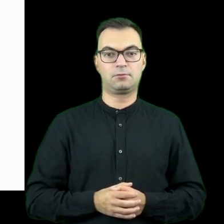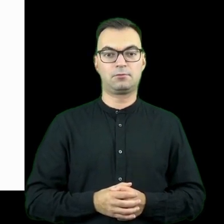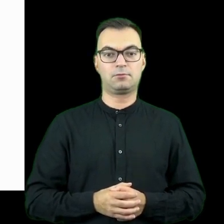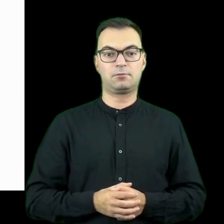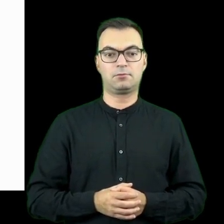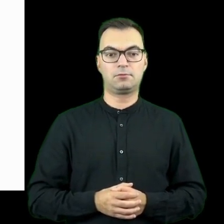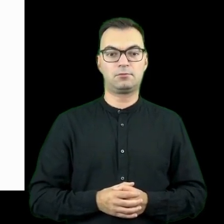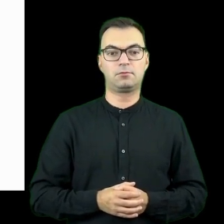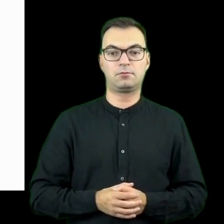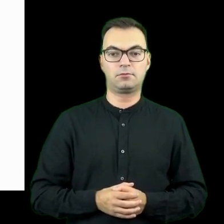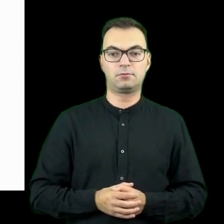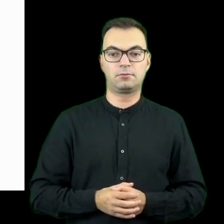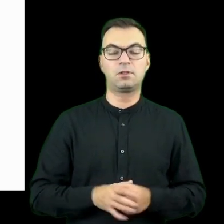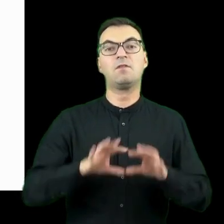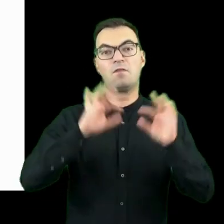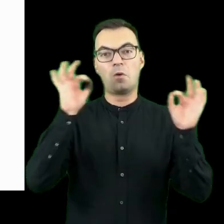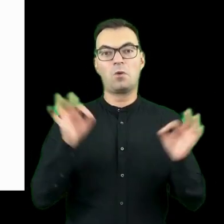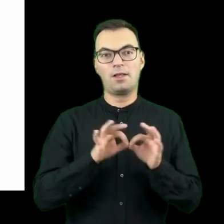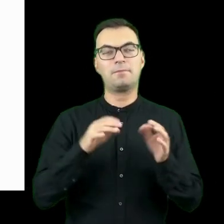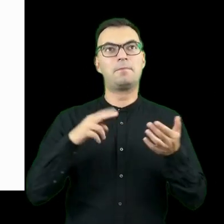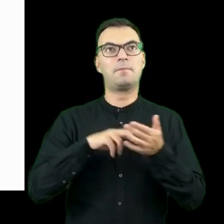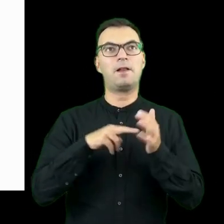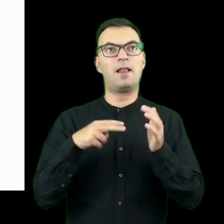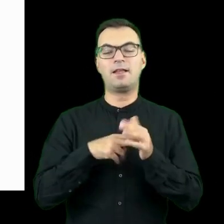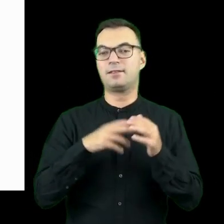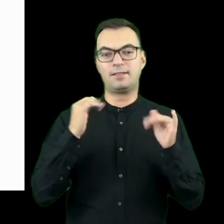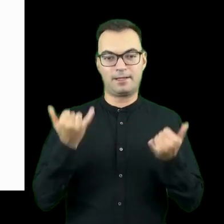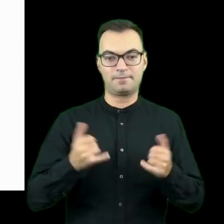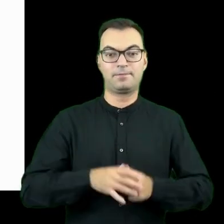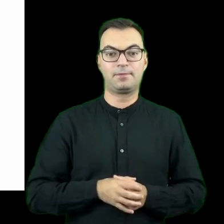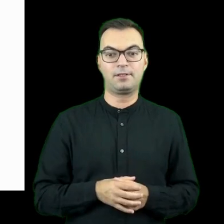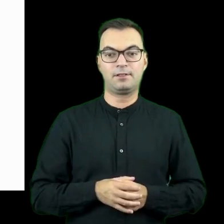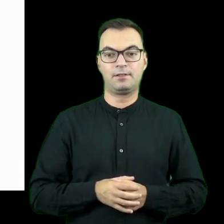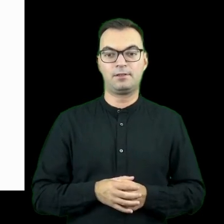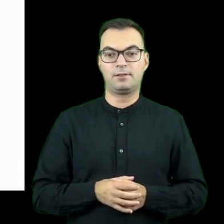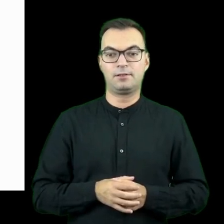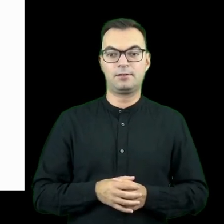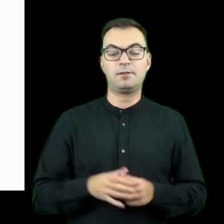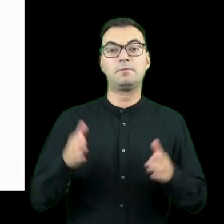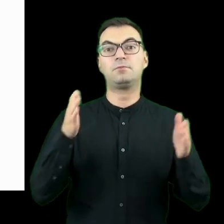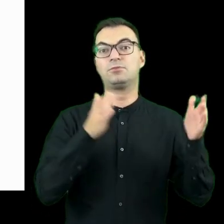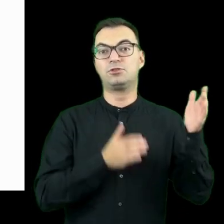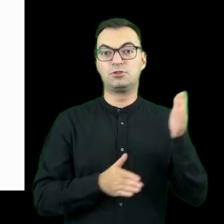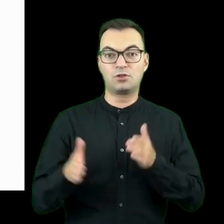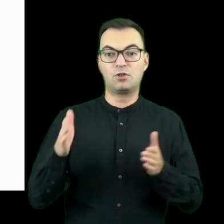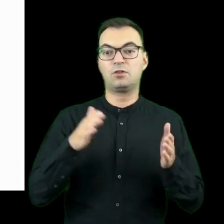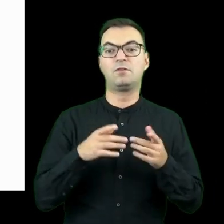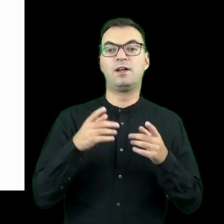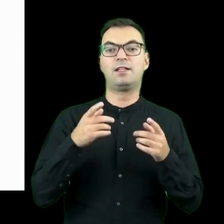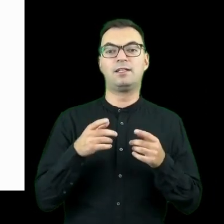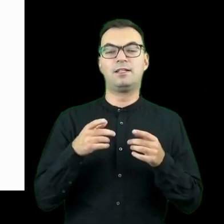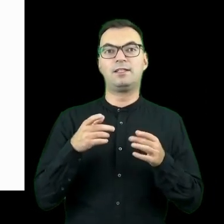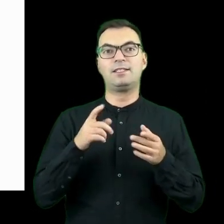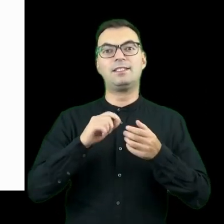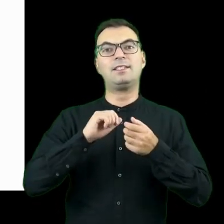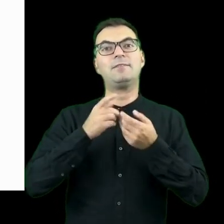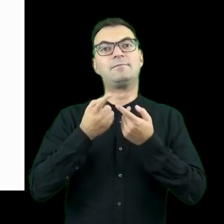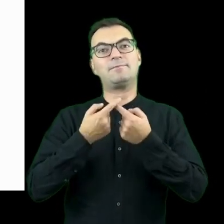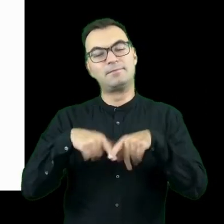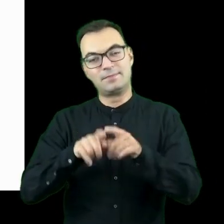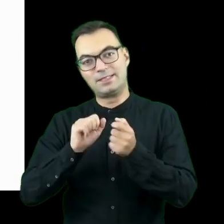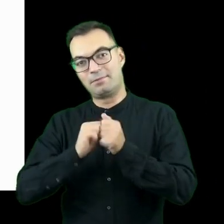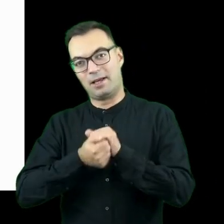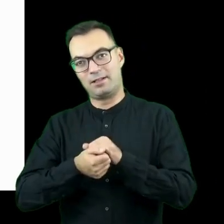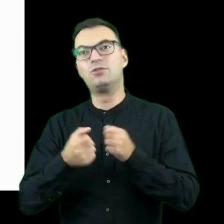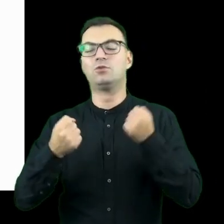Czyli generalnie założenie jest takie, że zaprojektowanie i wprowadzenie zmiany jest bardzo trudne. zakładam, że jeżeli w